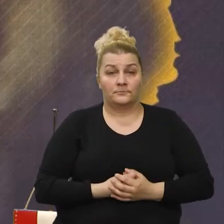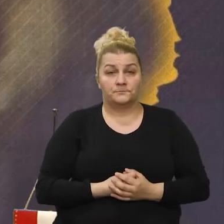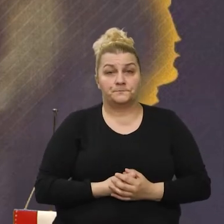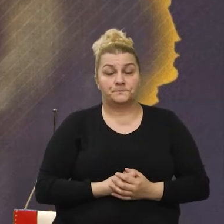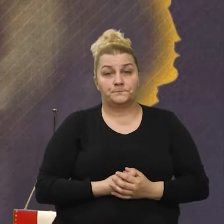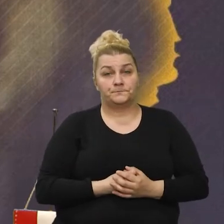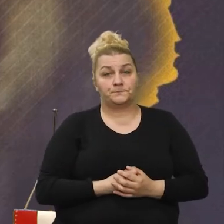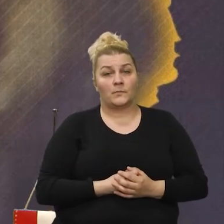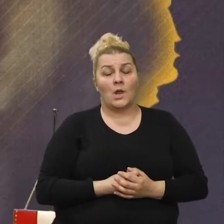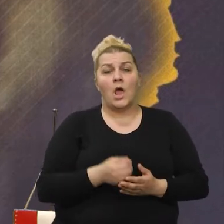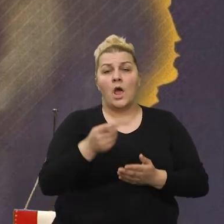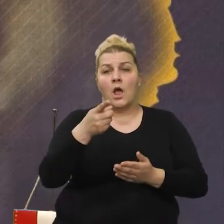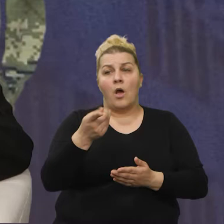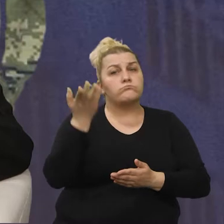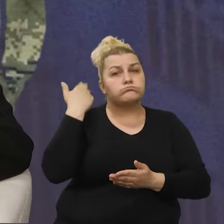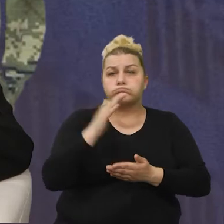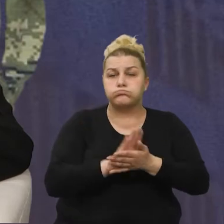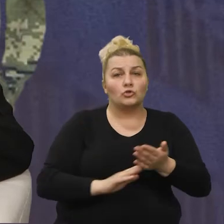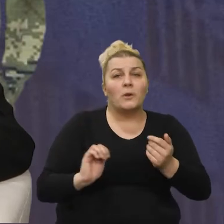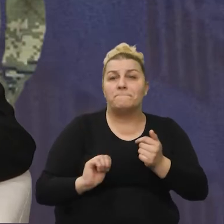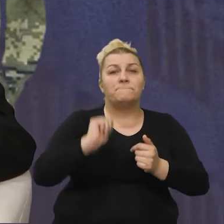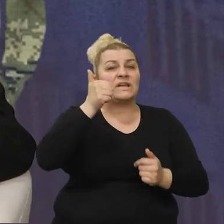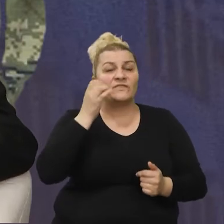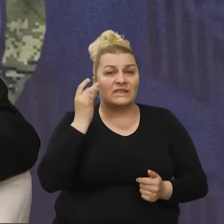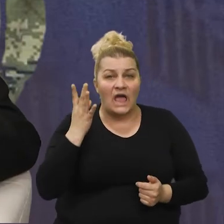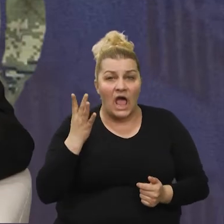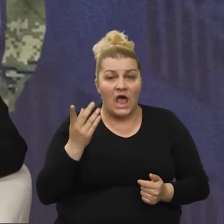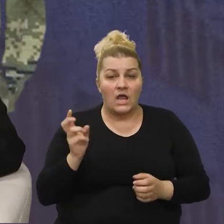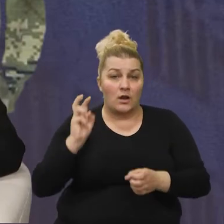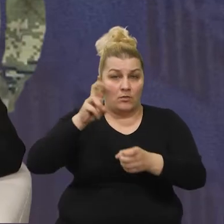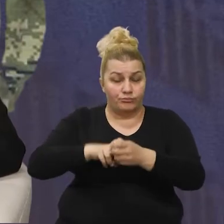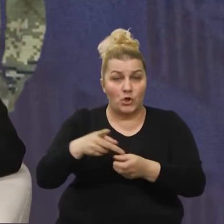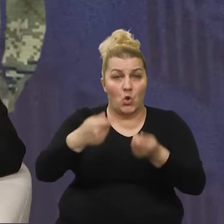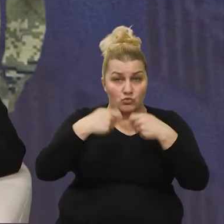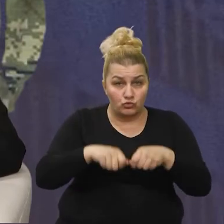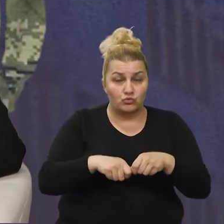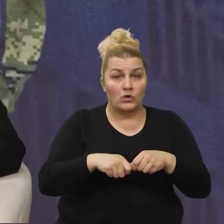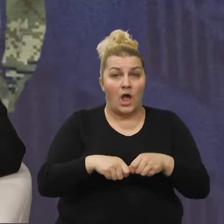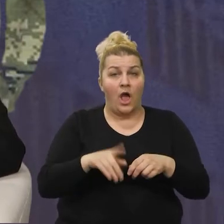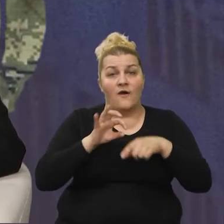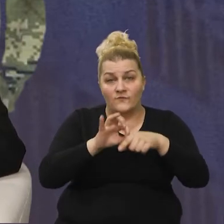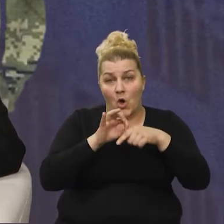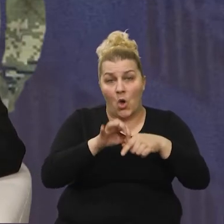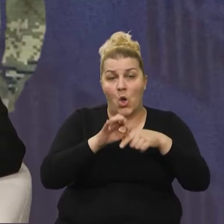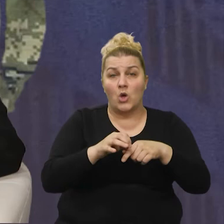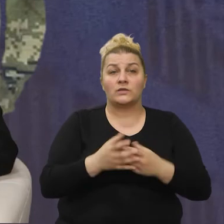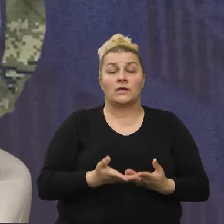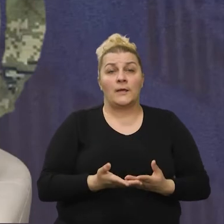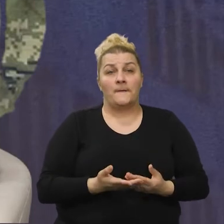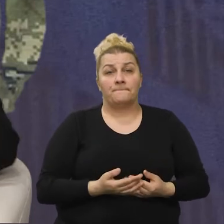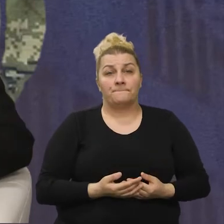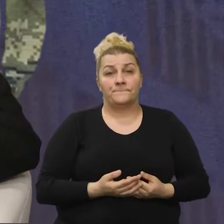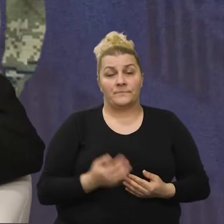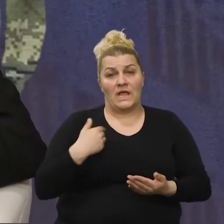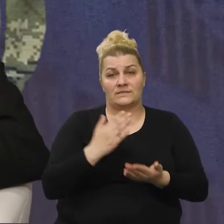Da, vi ste od prvog dana bili u udruzi cijelo vrijeme u užem vodstvu. Rekao sam da